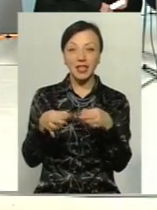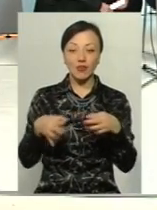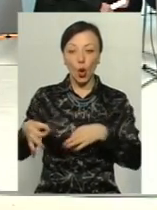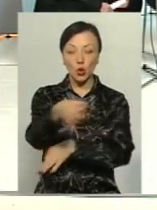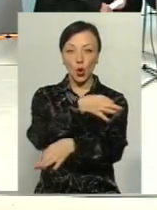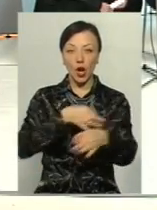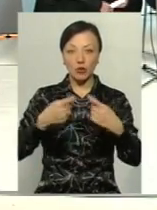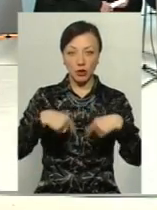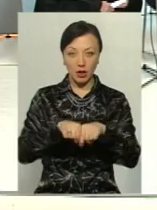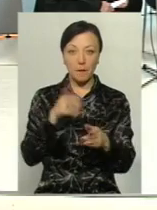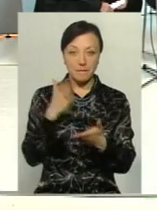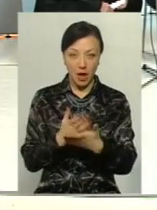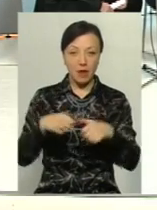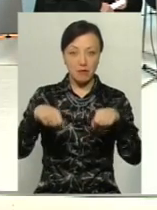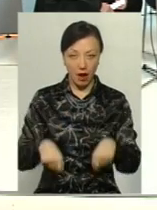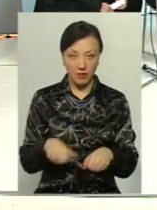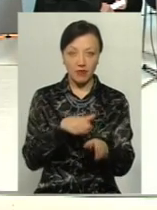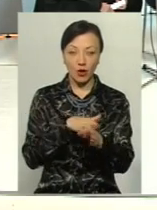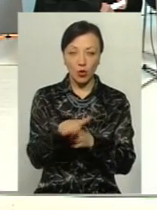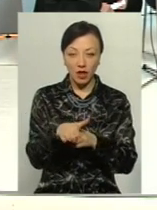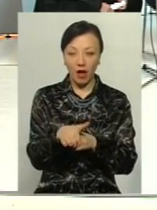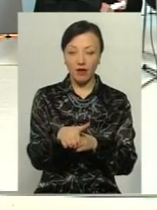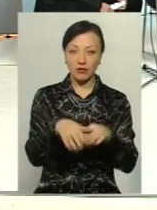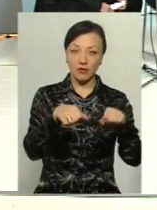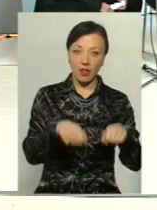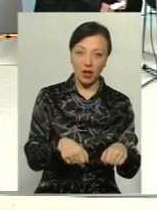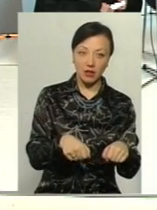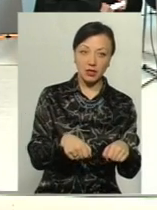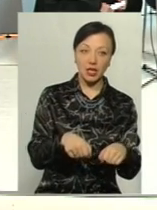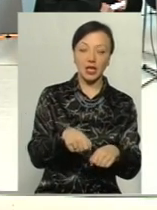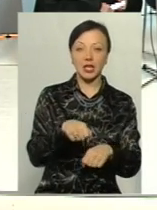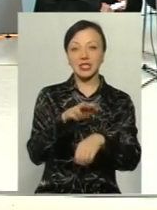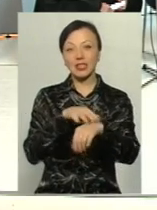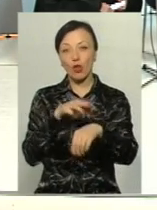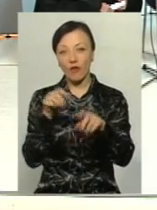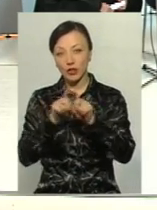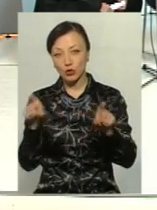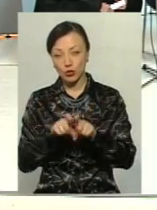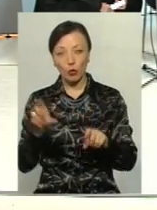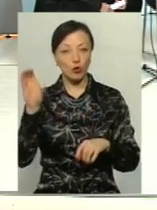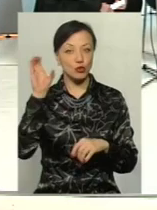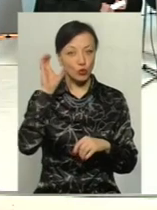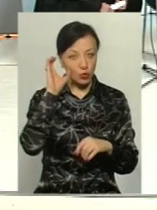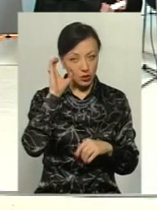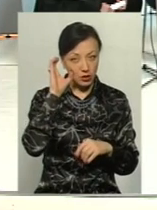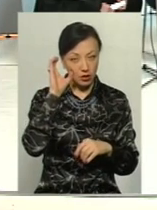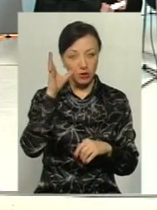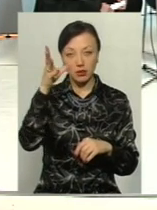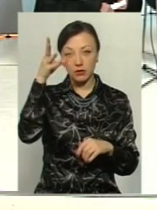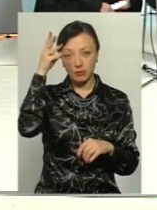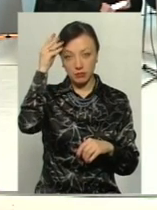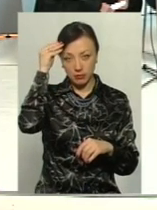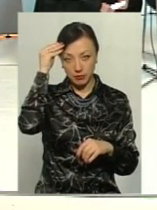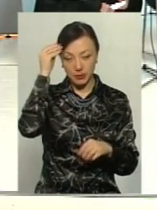повертаються, має право виконавча гілка влади з силової структури послухати, взяти до